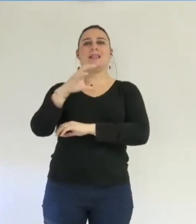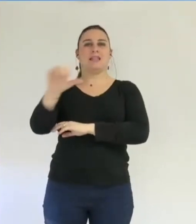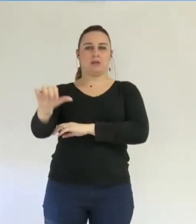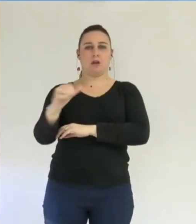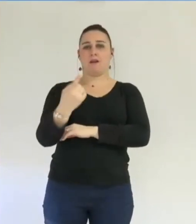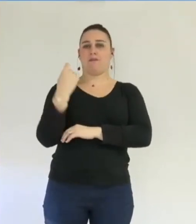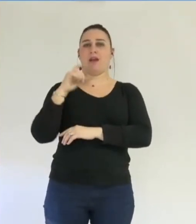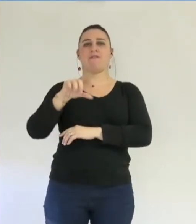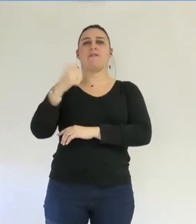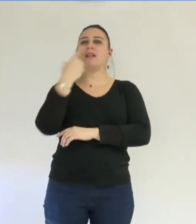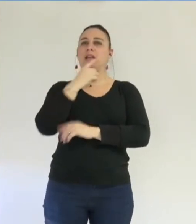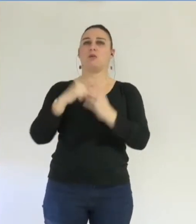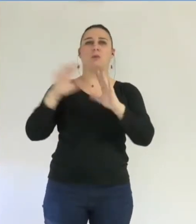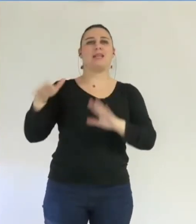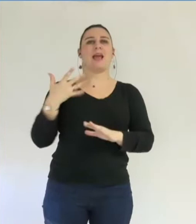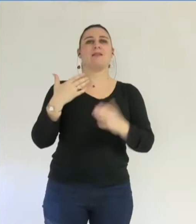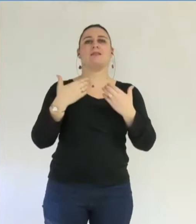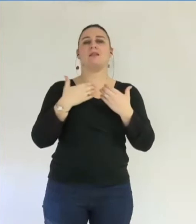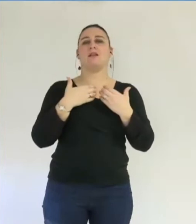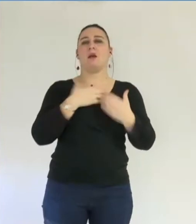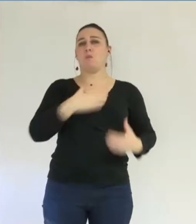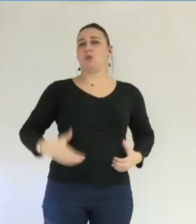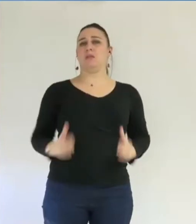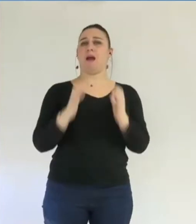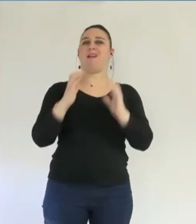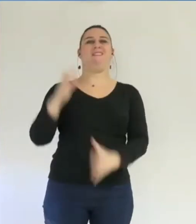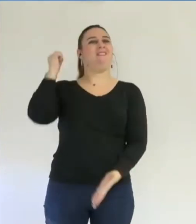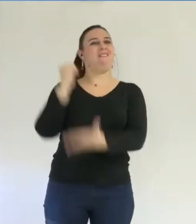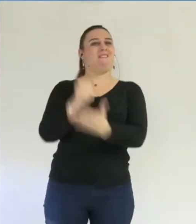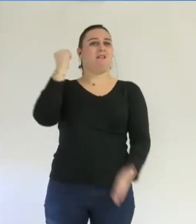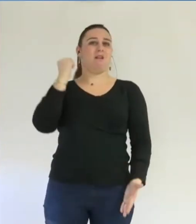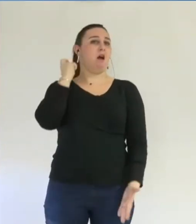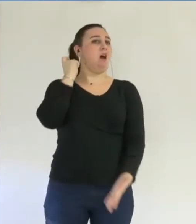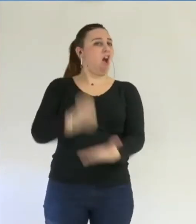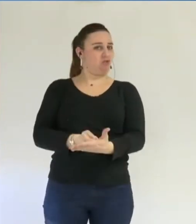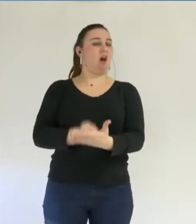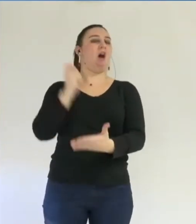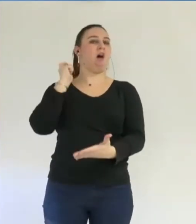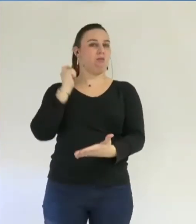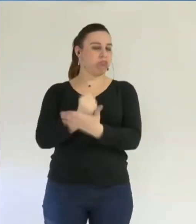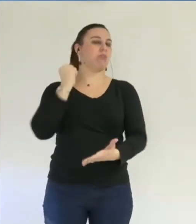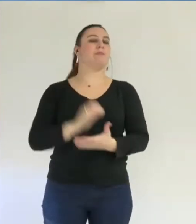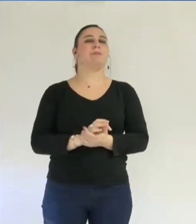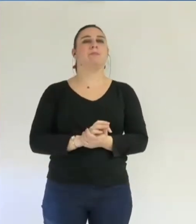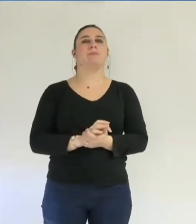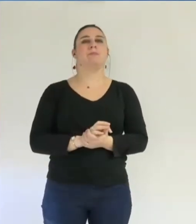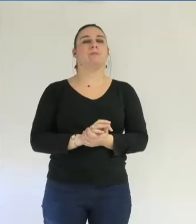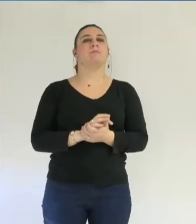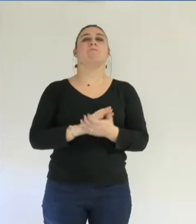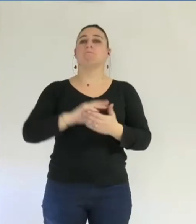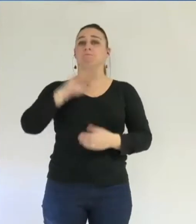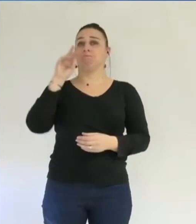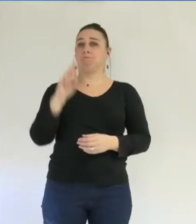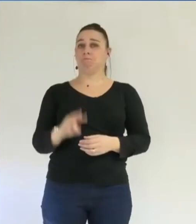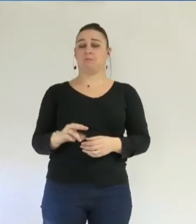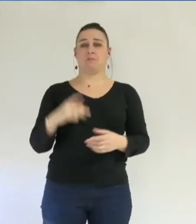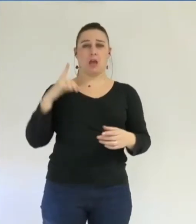21 décembre 2015 et qui enterrine cet achat. C'est également un jugement extrêmement